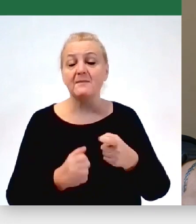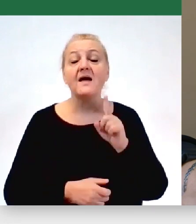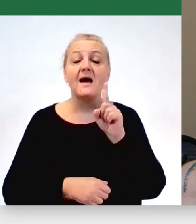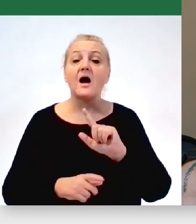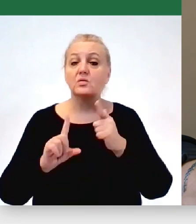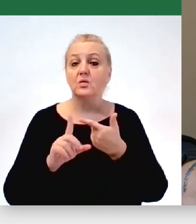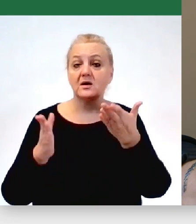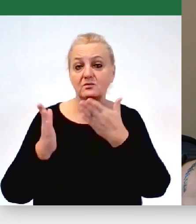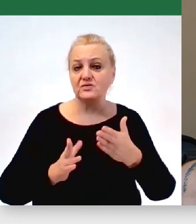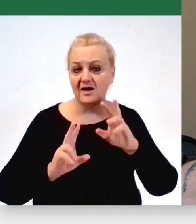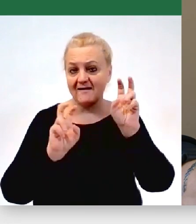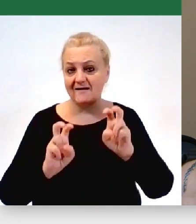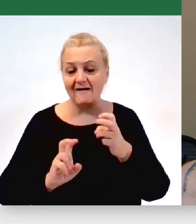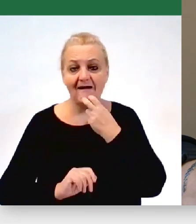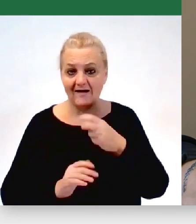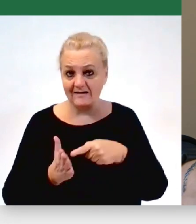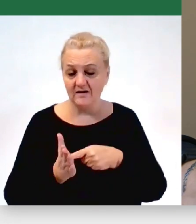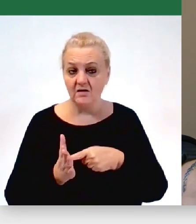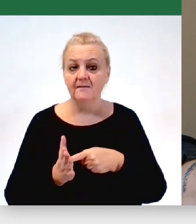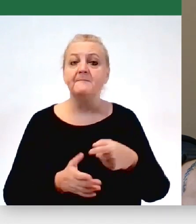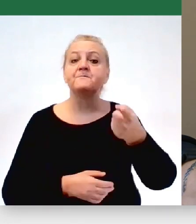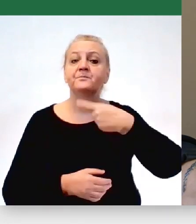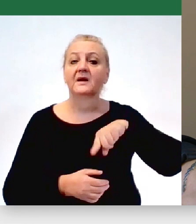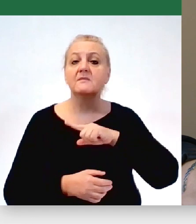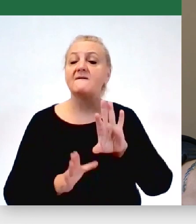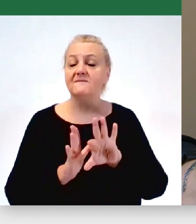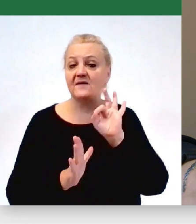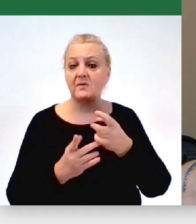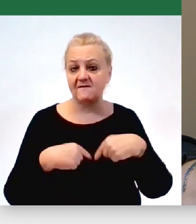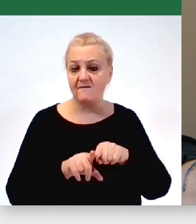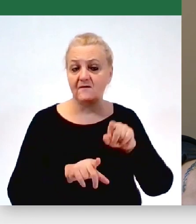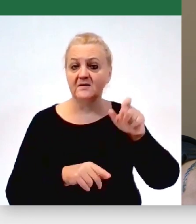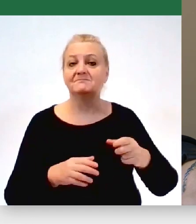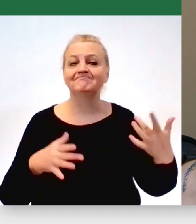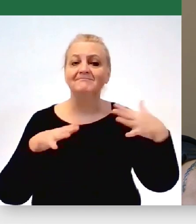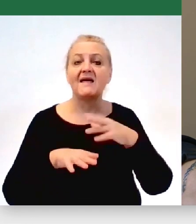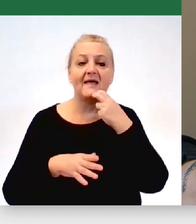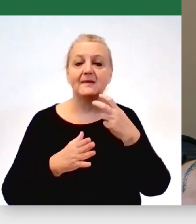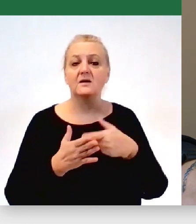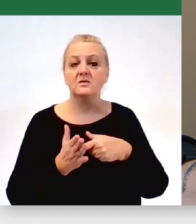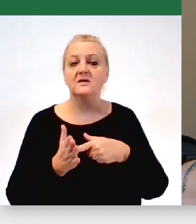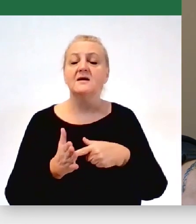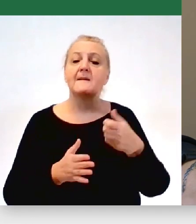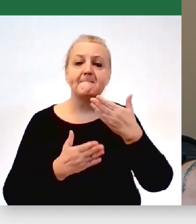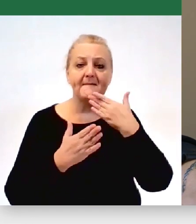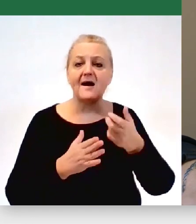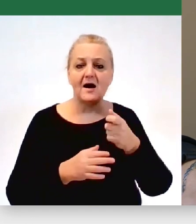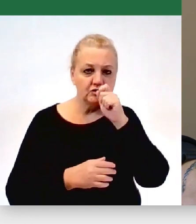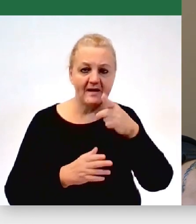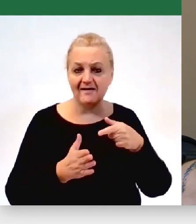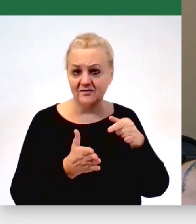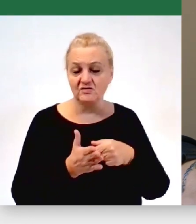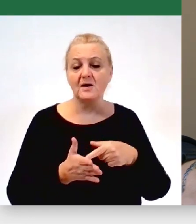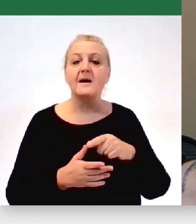przygotowanie do kryzysu energetycznego. My wybraliśmy wykonawcę instalacji odzysku energii, czyli spalarni śmieci, gdzie państwo